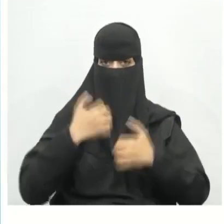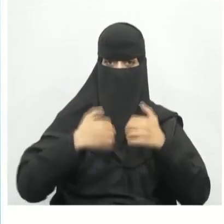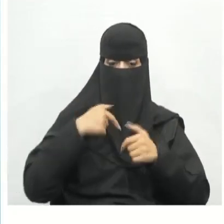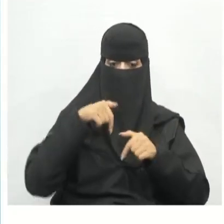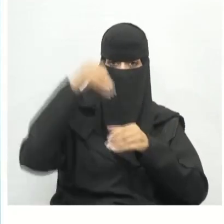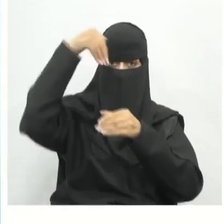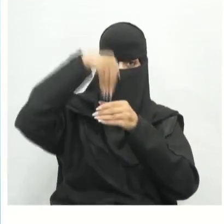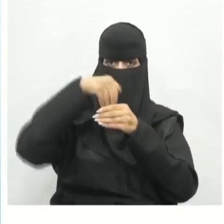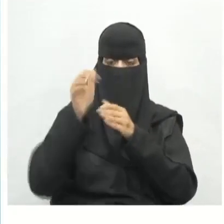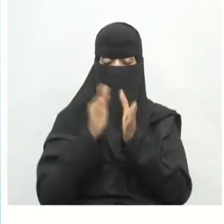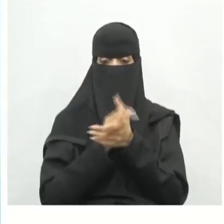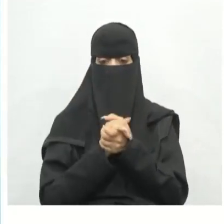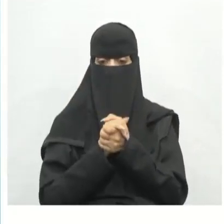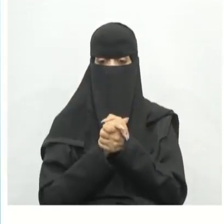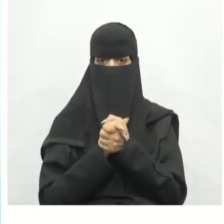بالعمق